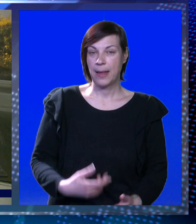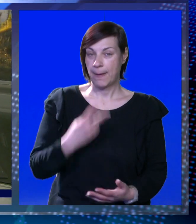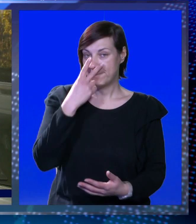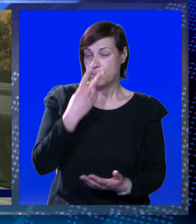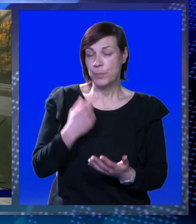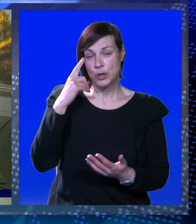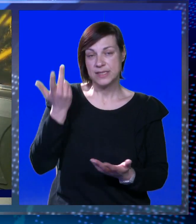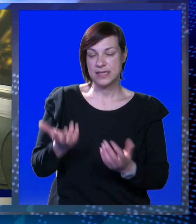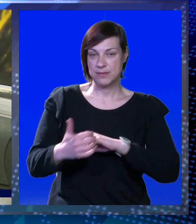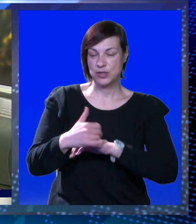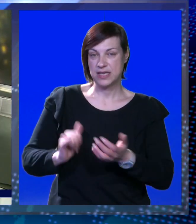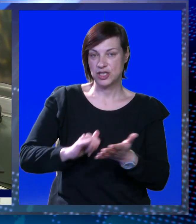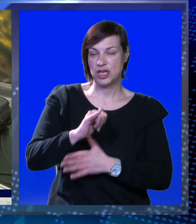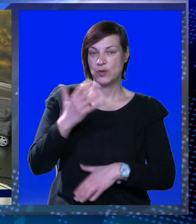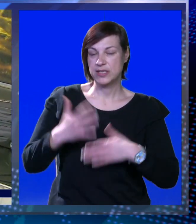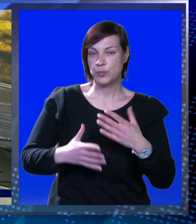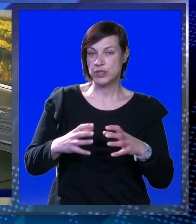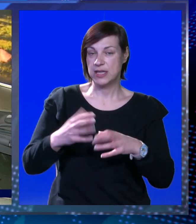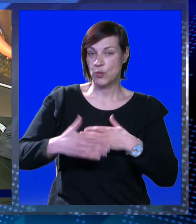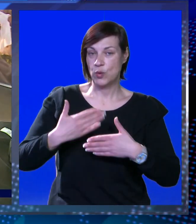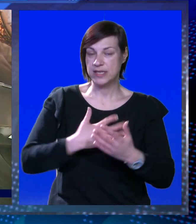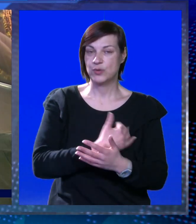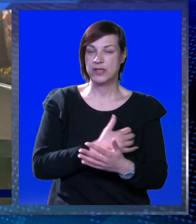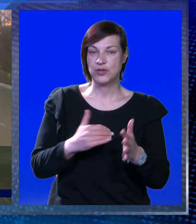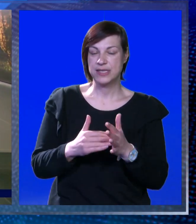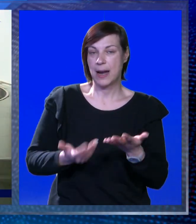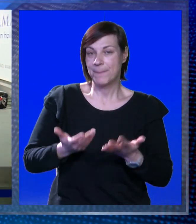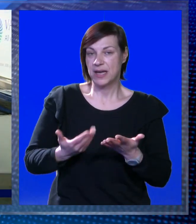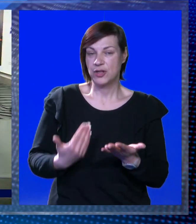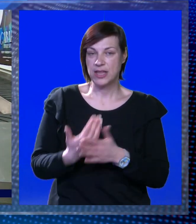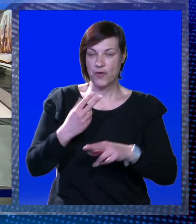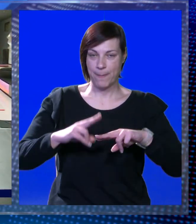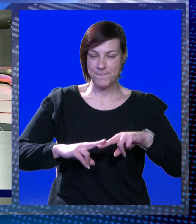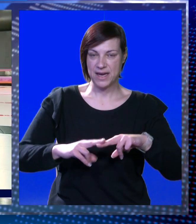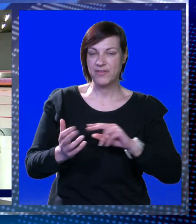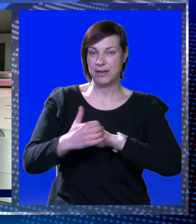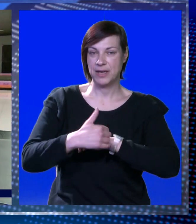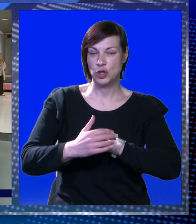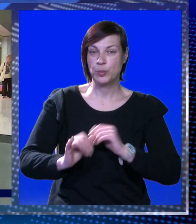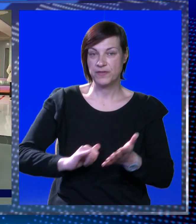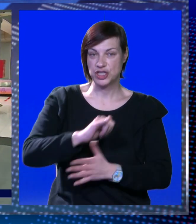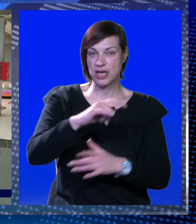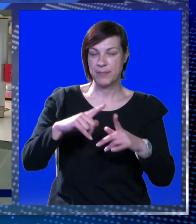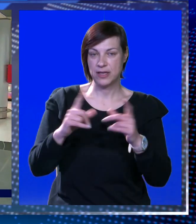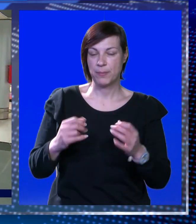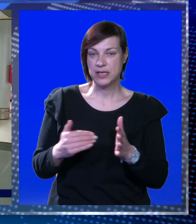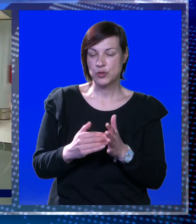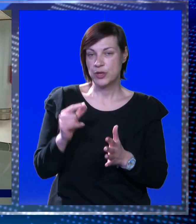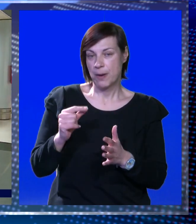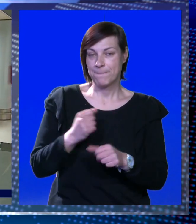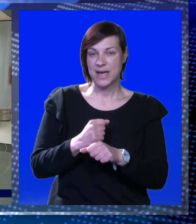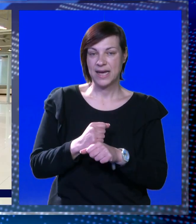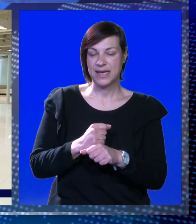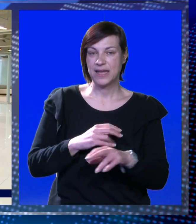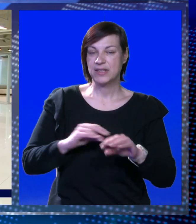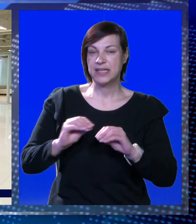Posjetimo zračne luke, zapravo su posljednji ulazi u Hrvatsku, koji su se trebali prilagoditi novim pravilima. Na Dubrovačkom aerodromu bili su potrebni tek